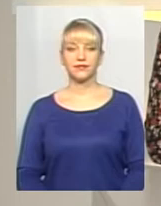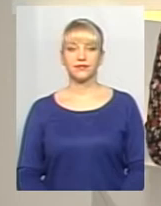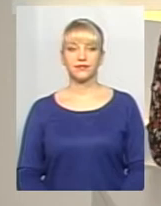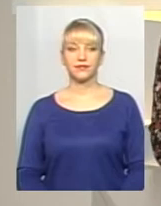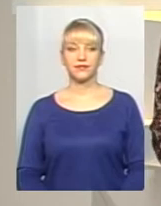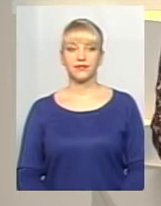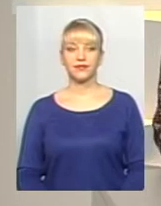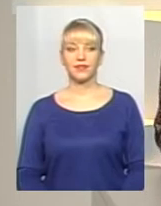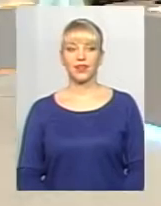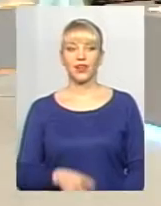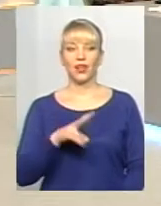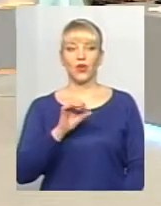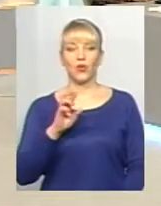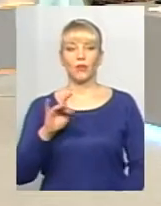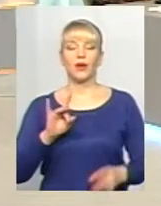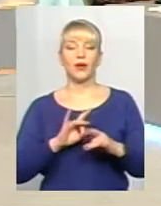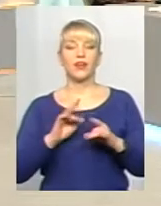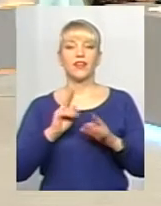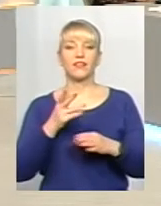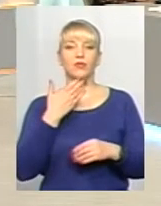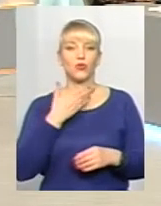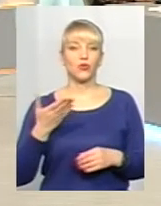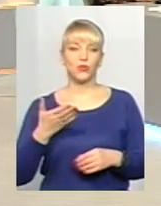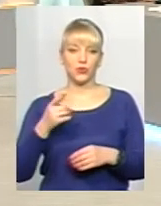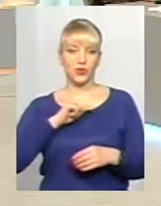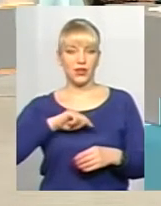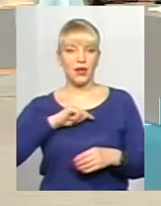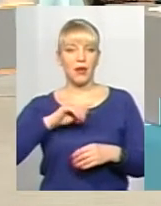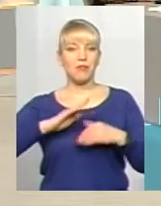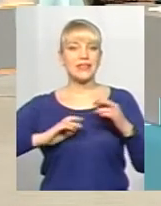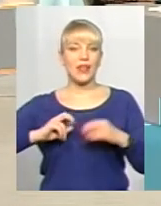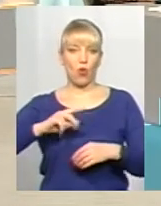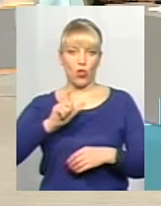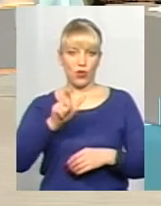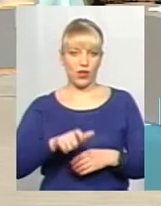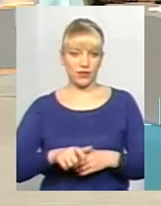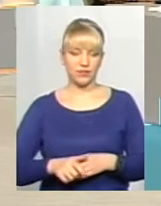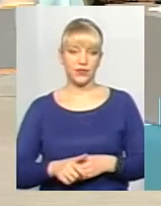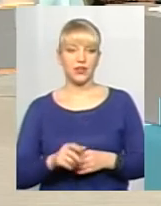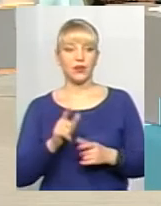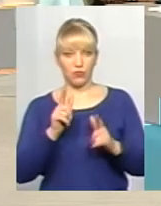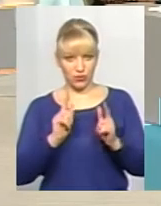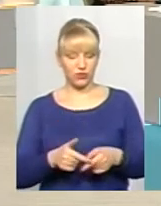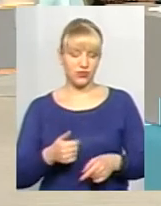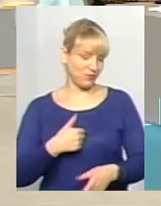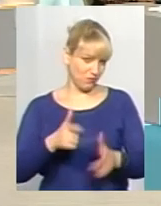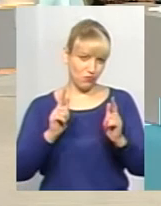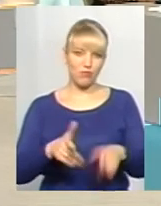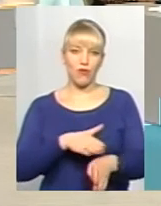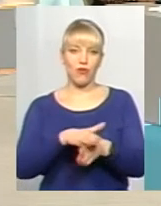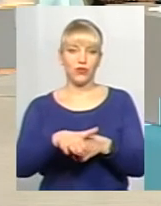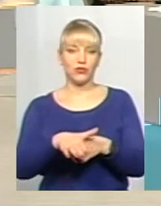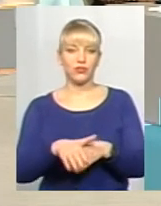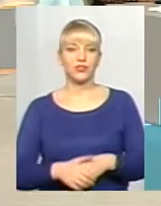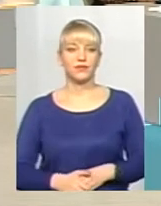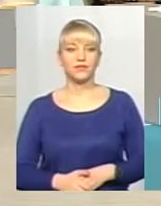Пані Любов, скажіть, як прокоментуєте психолога, пані Марину? Погоджуєтеся з Погоджуюсь. Чому?